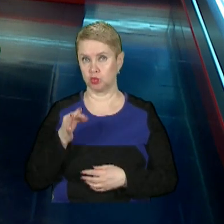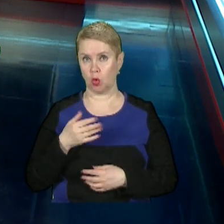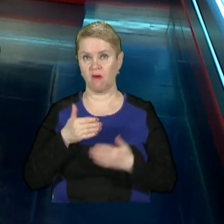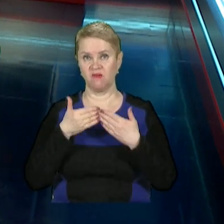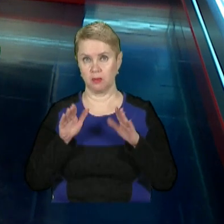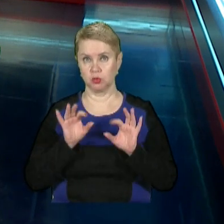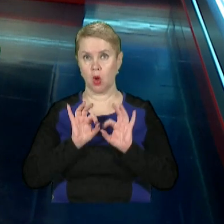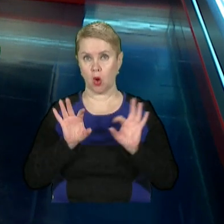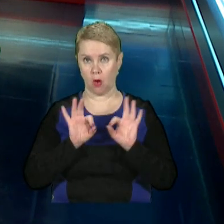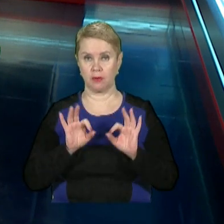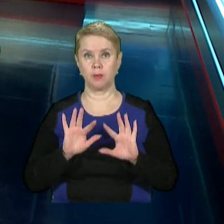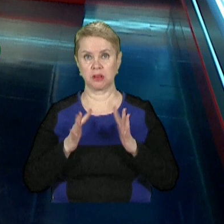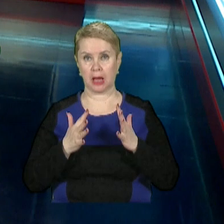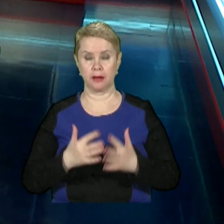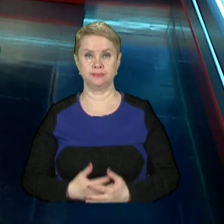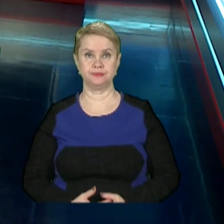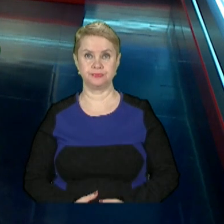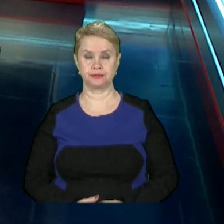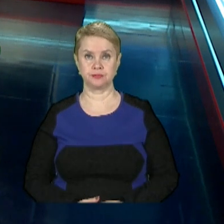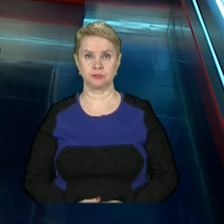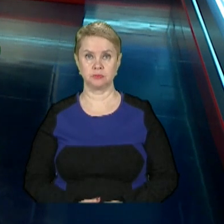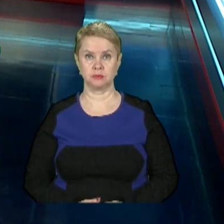І у випуску говоритимемо про таке.